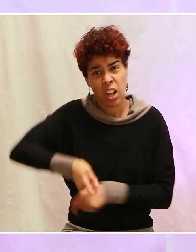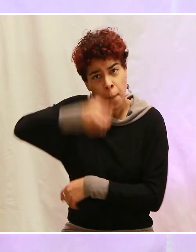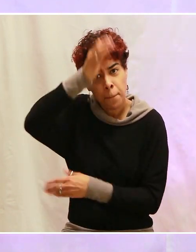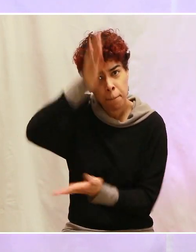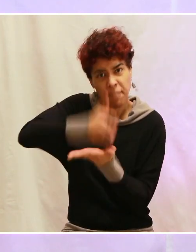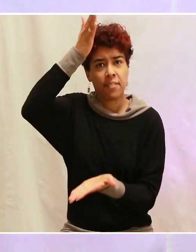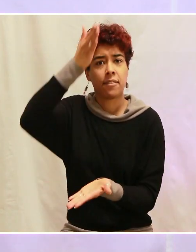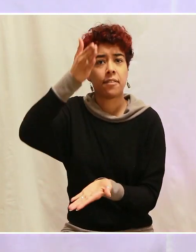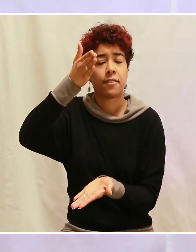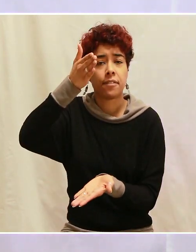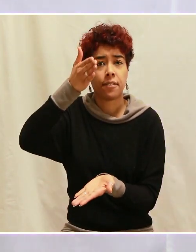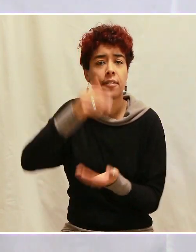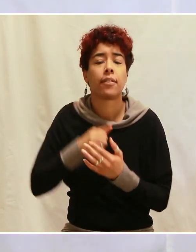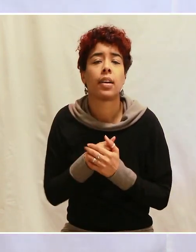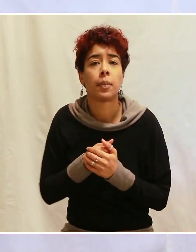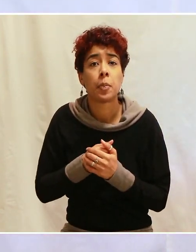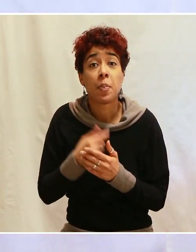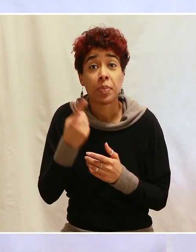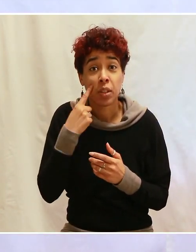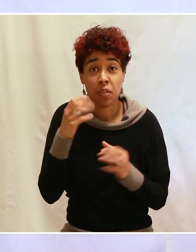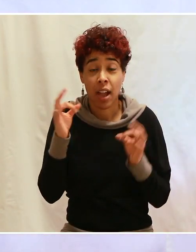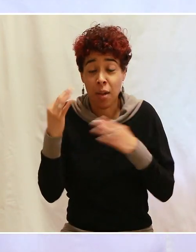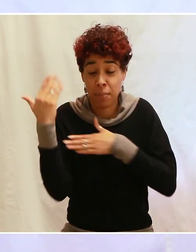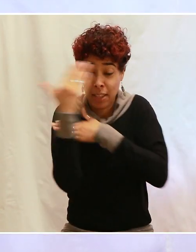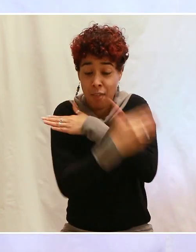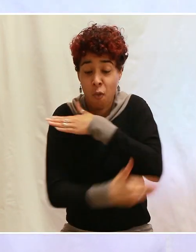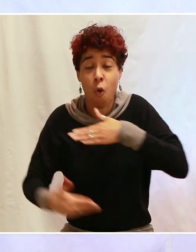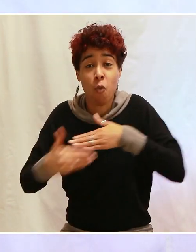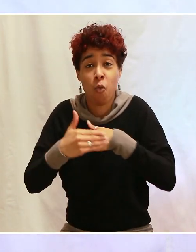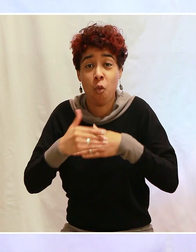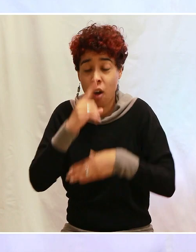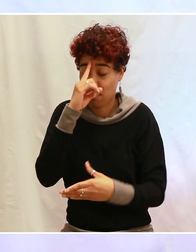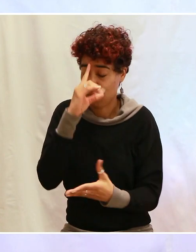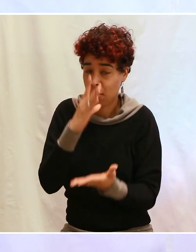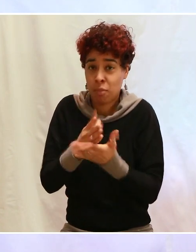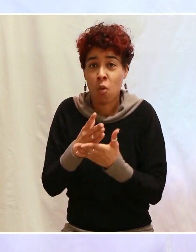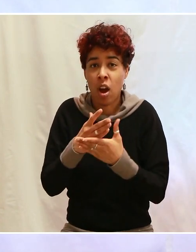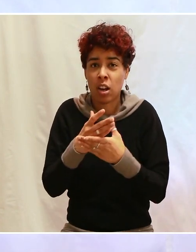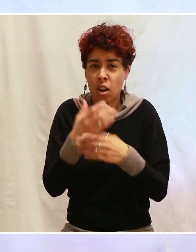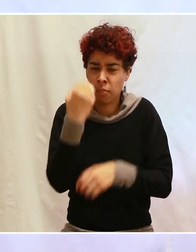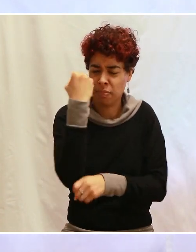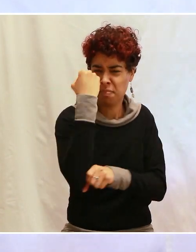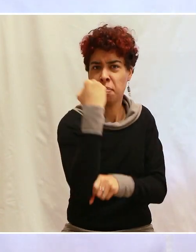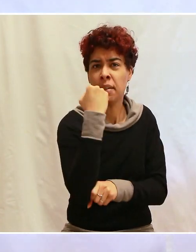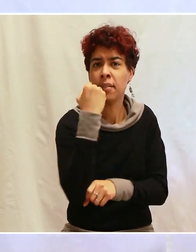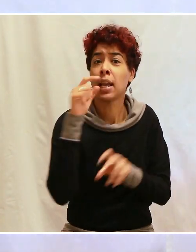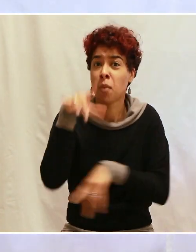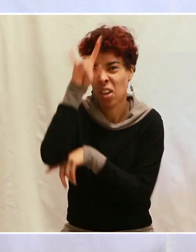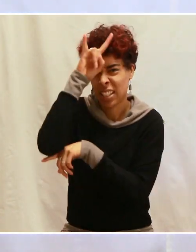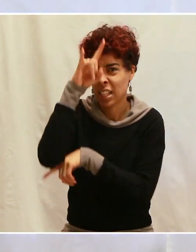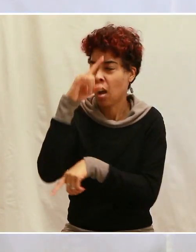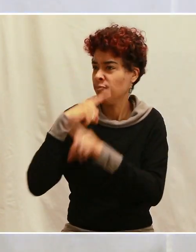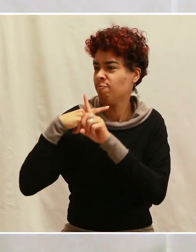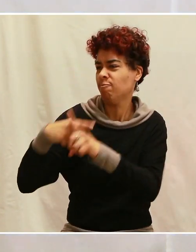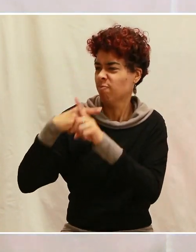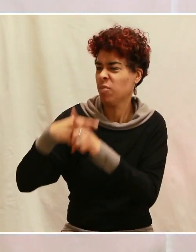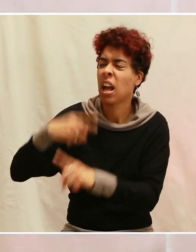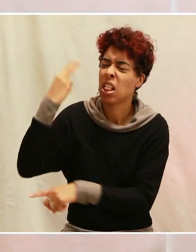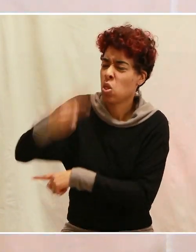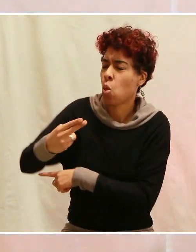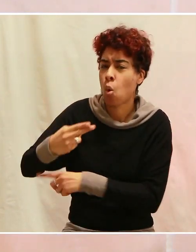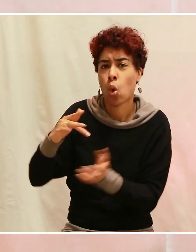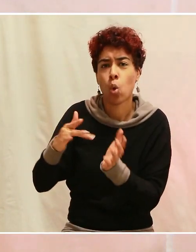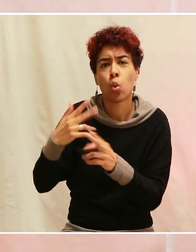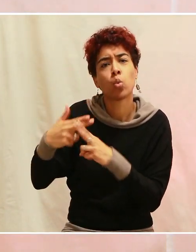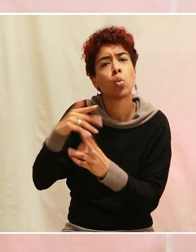tu verras que, eh bien, tu vas élever ce bouclier de la foi et que tu vas pouvoir résister à l'adversaire et lui dire non, dans le nom de